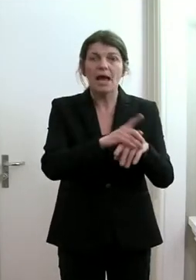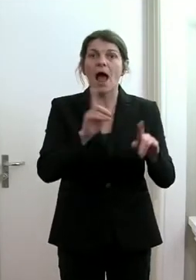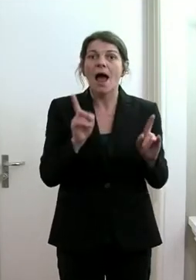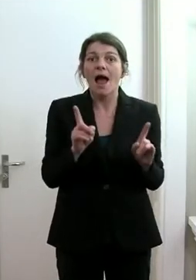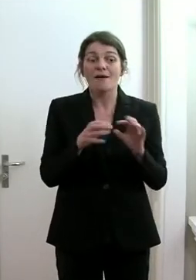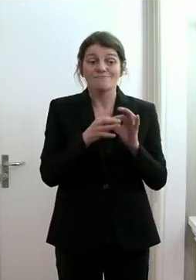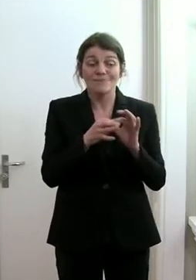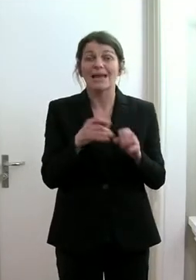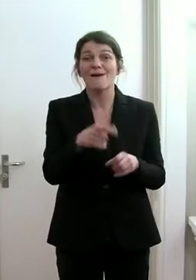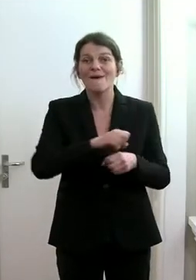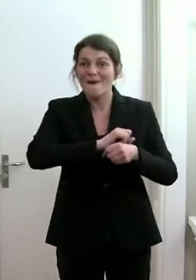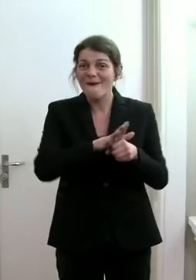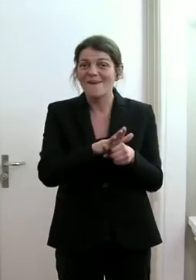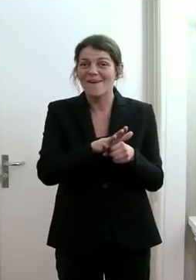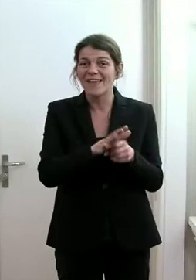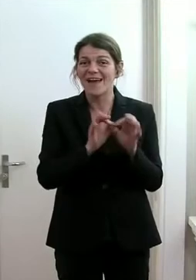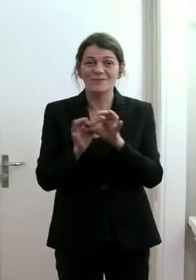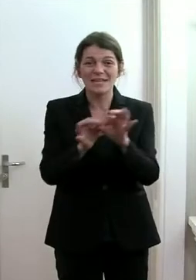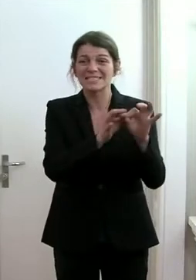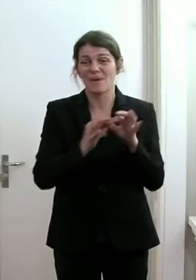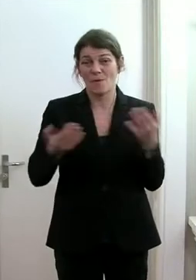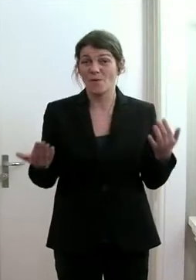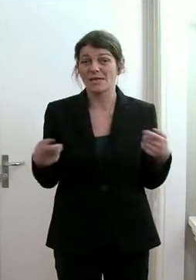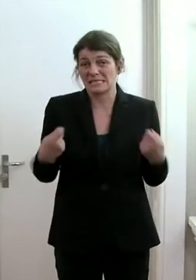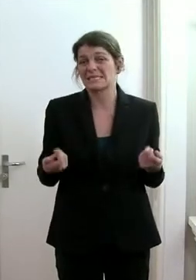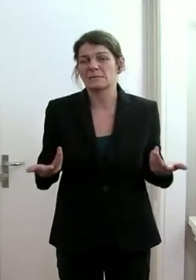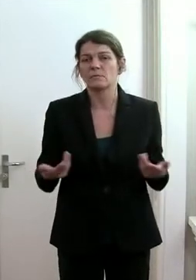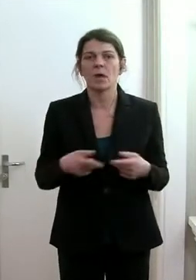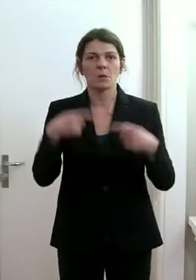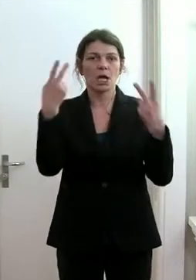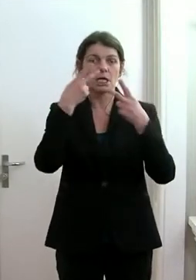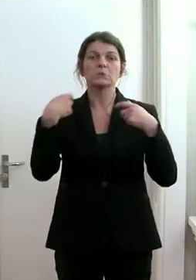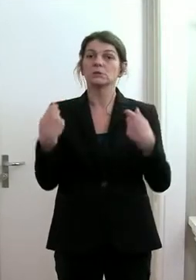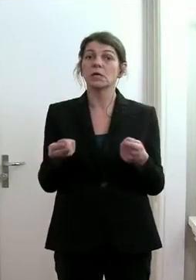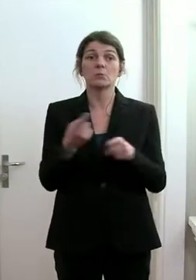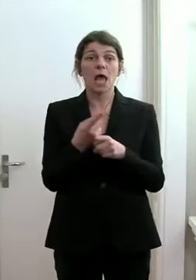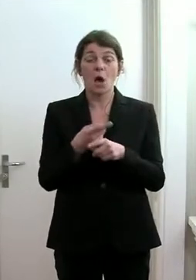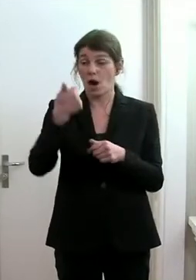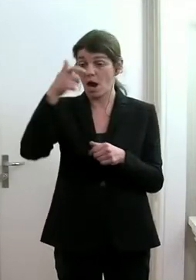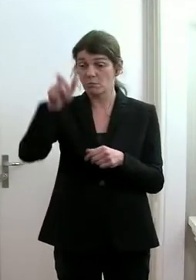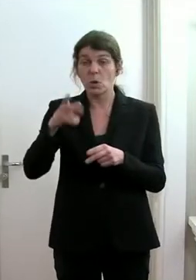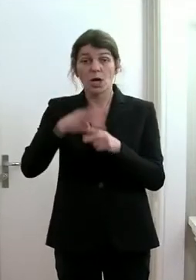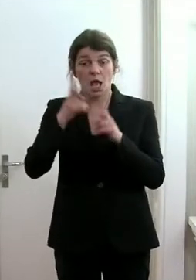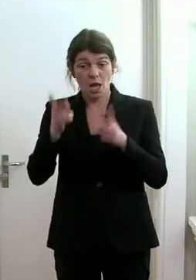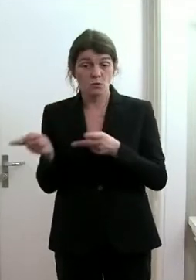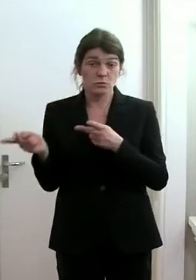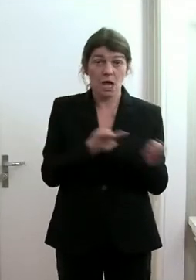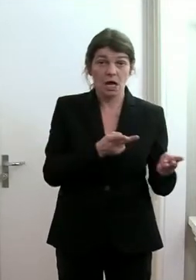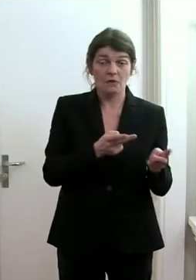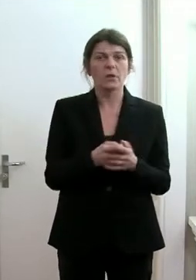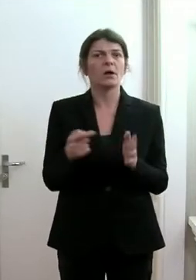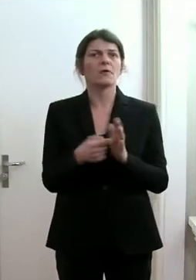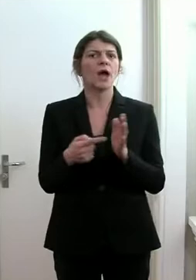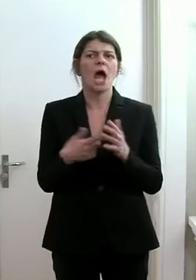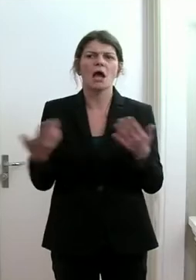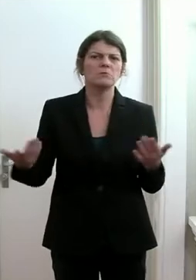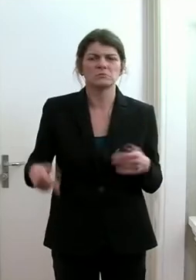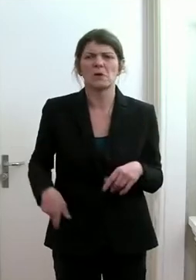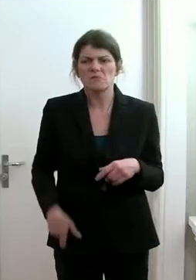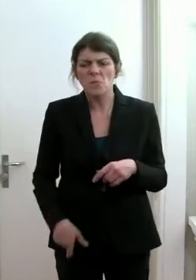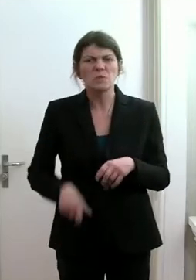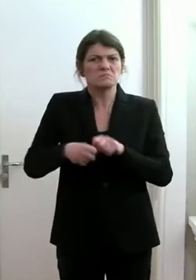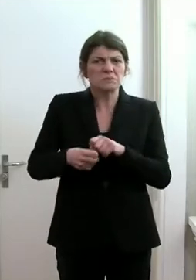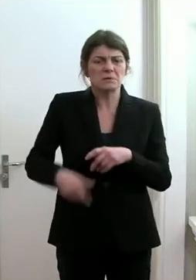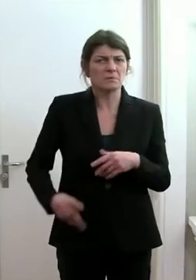dann auf eine Corona-Infektion zurückzuführen ist. Aber es kann natürlich auch sein, dass jemand ins Spital eingeliefert wird, weil er sich den Fuß